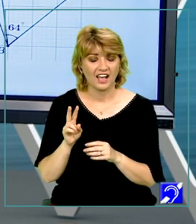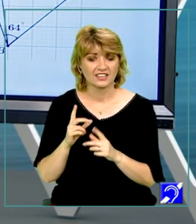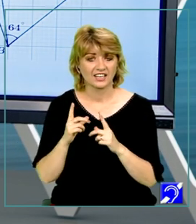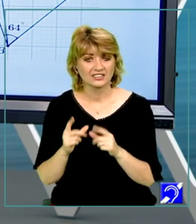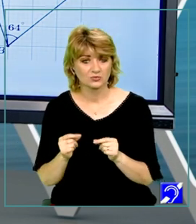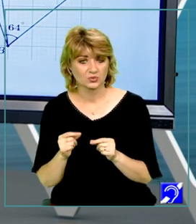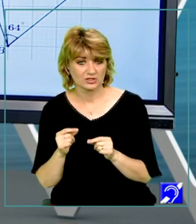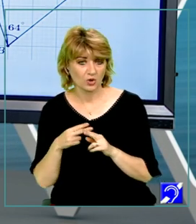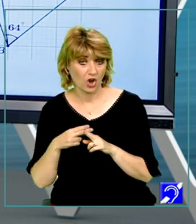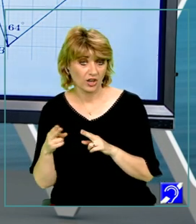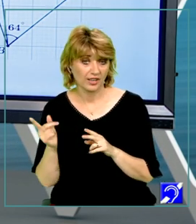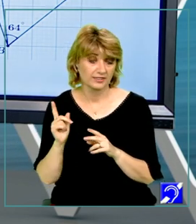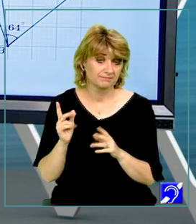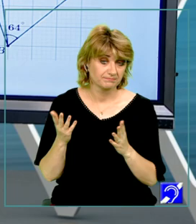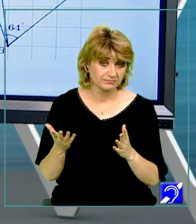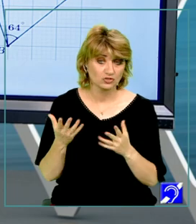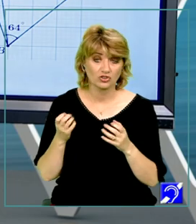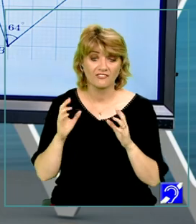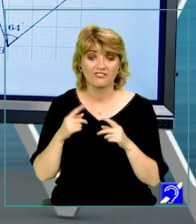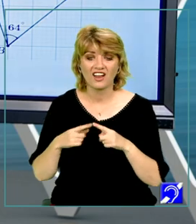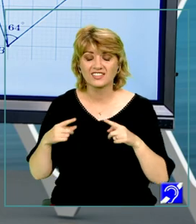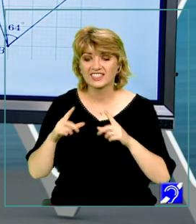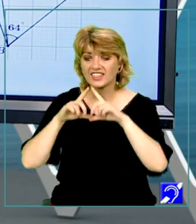stabili. Ce fel de triunghi avem?